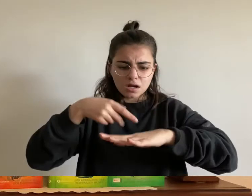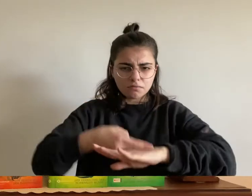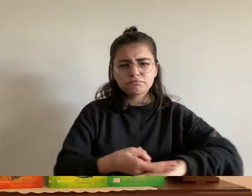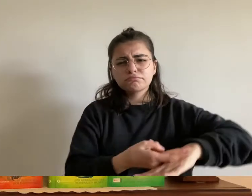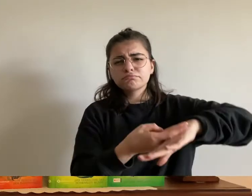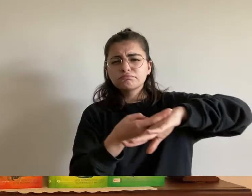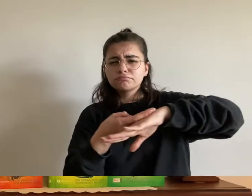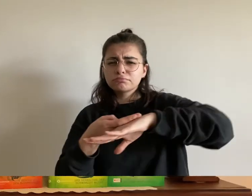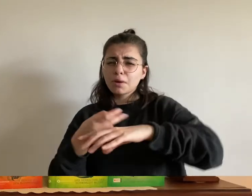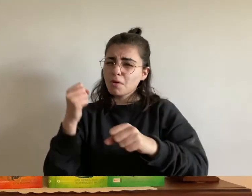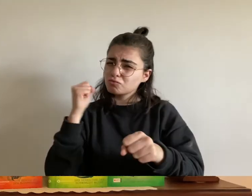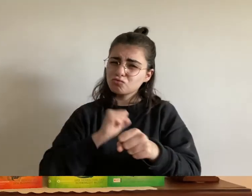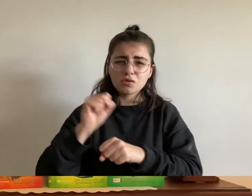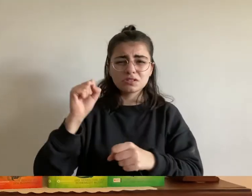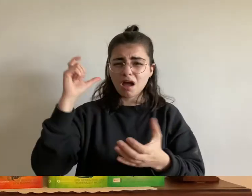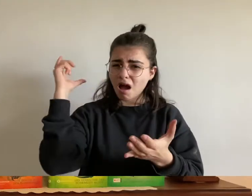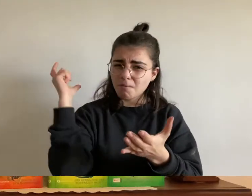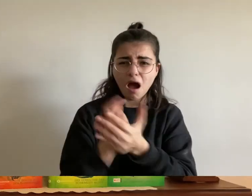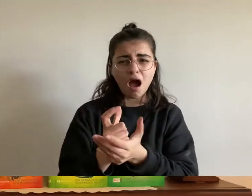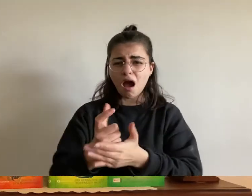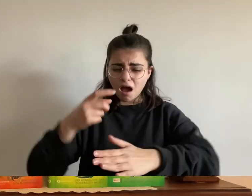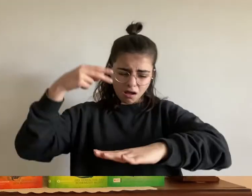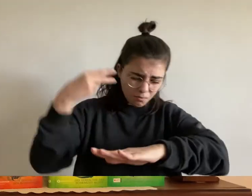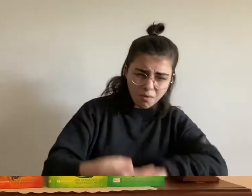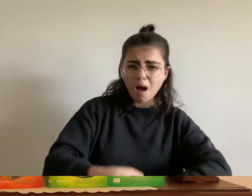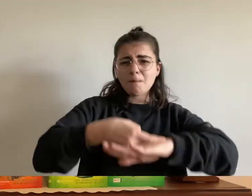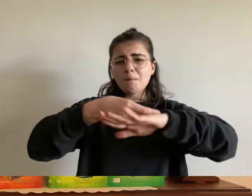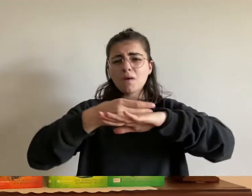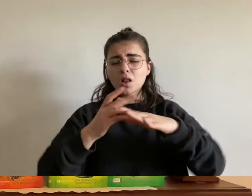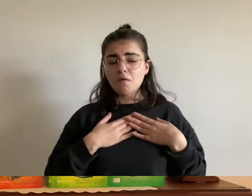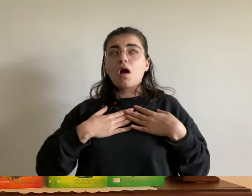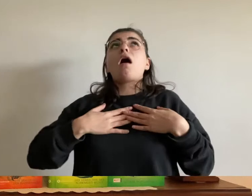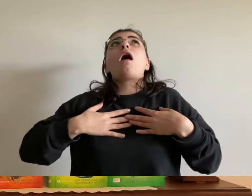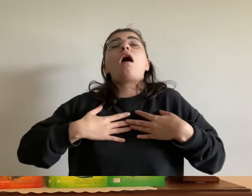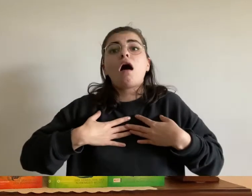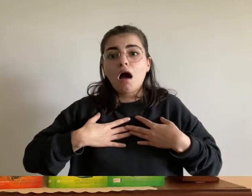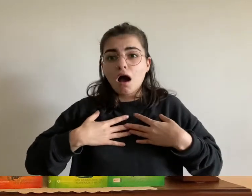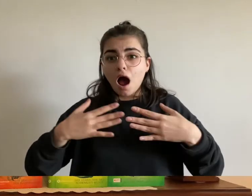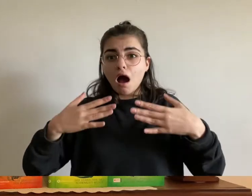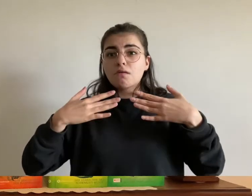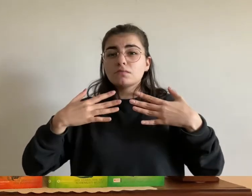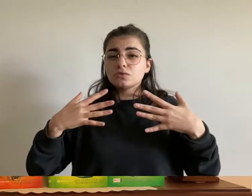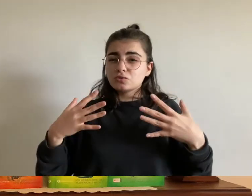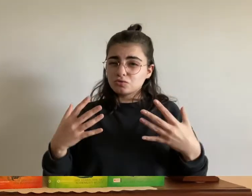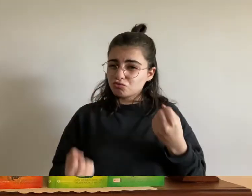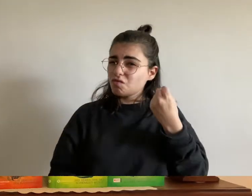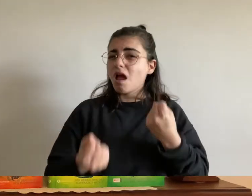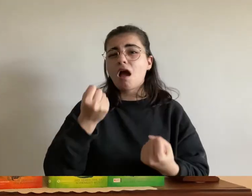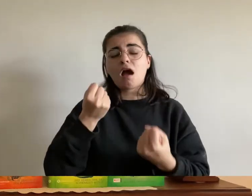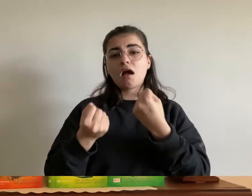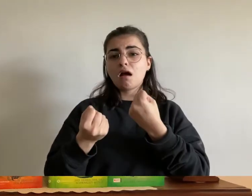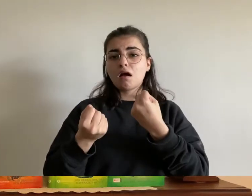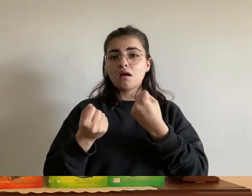so hart dass es ihm kurzzeitig die luft aus den lungen drückte instinktiv hielt er sich fest und versuchte zu begreifen